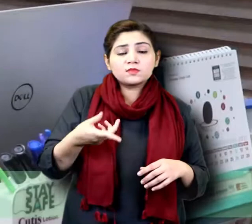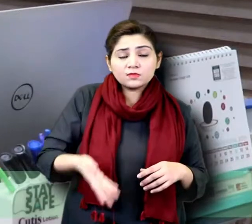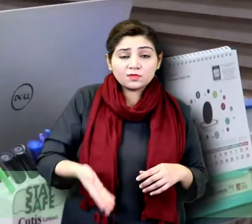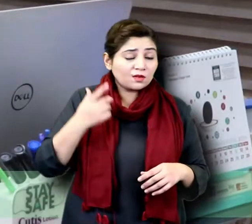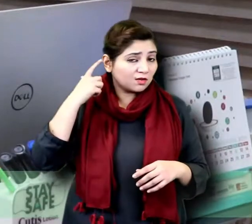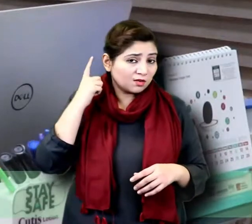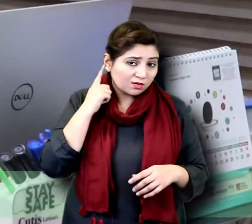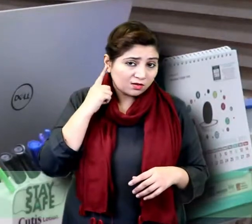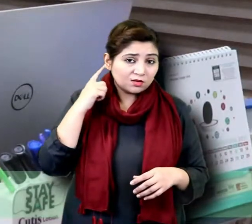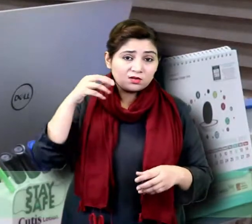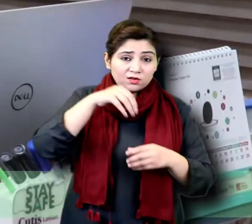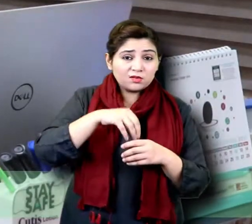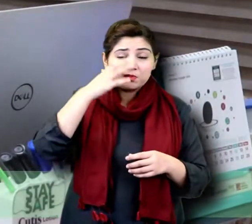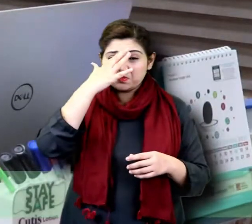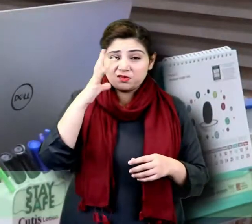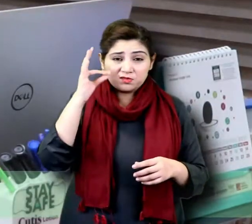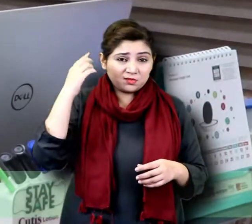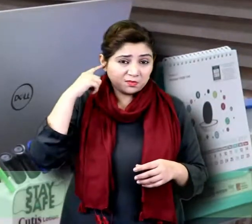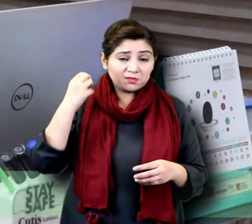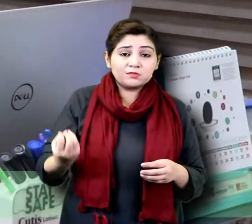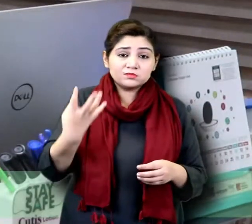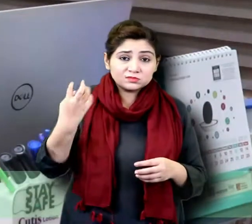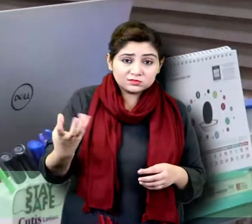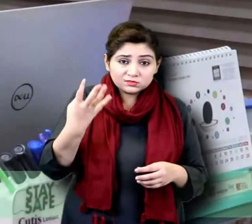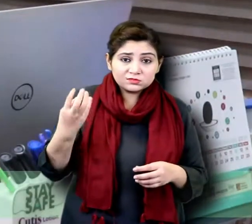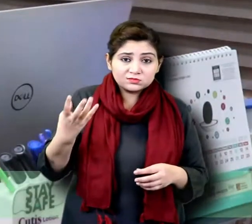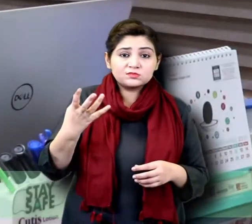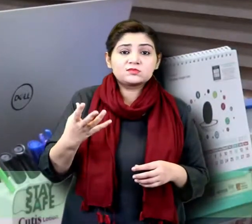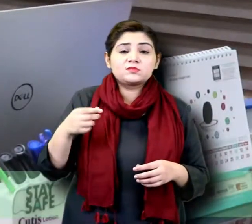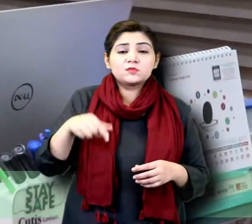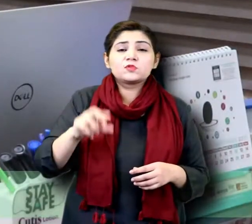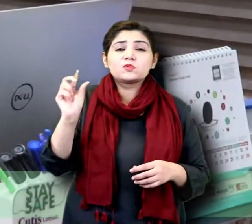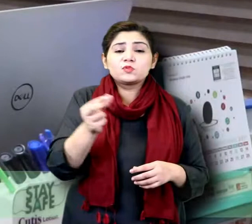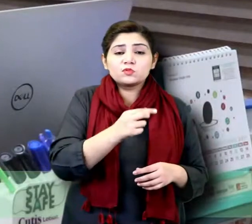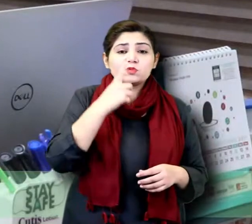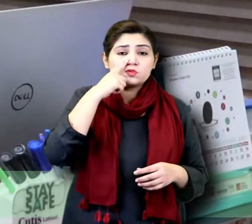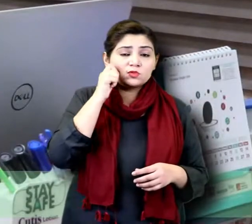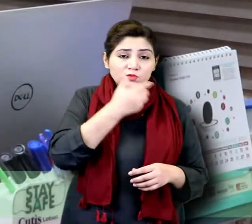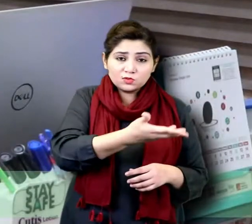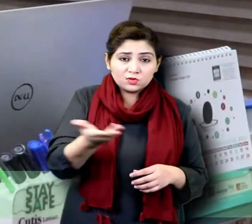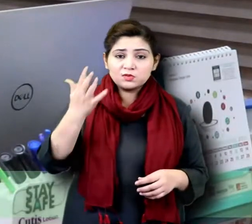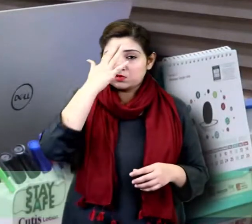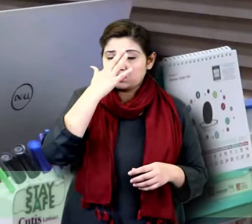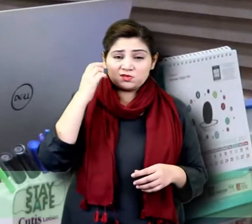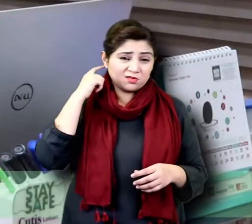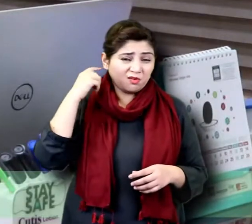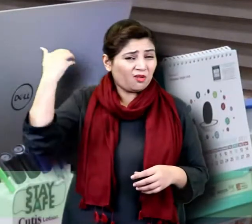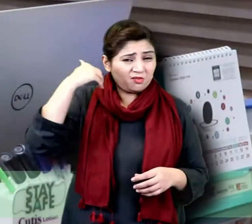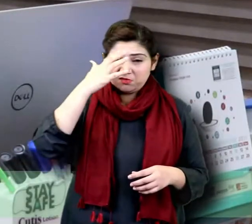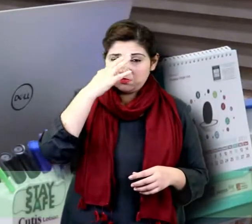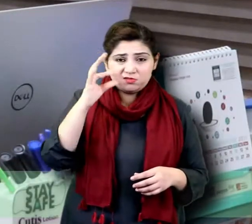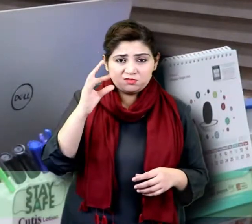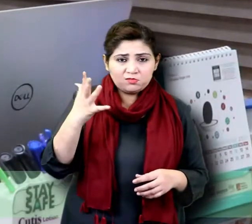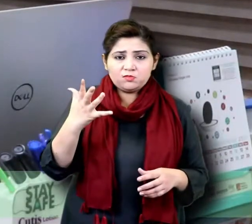اگر کان کے اندر ویکس کا پیدا ہونا یہ ویریابل ہے کچھ ایسے لوگ ہیں جن کو کبھی بھی کان کے اندر